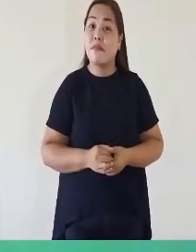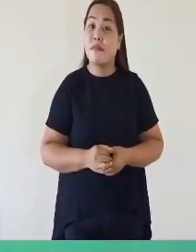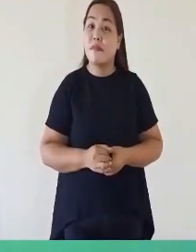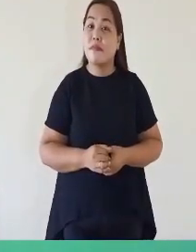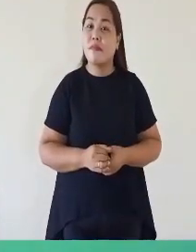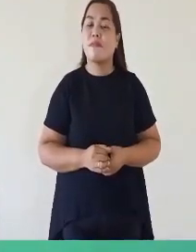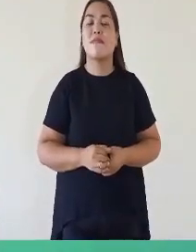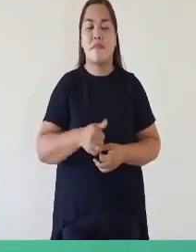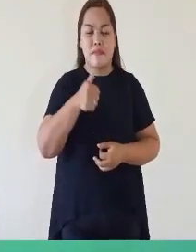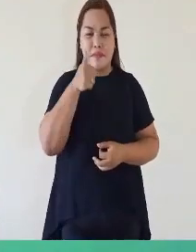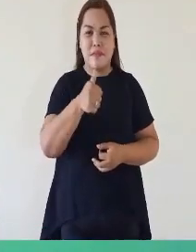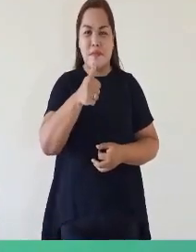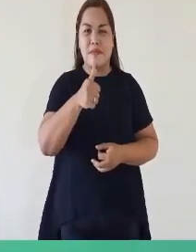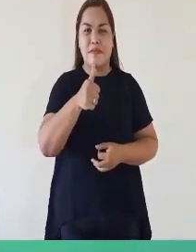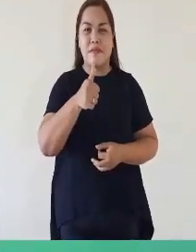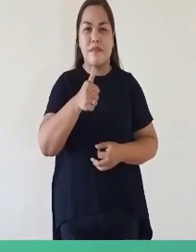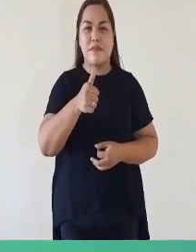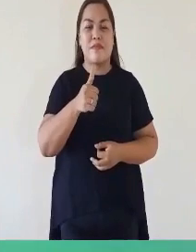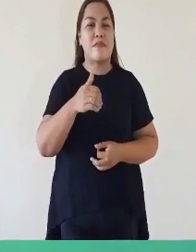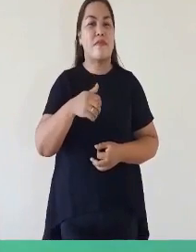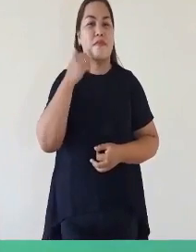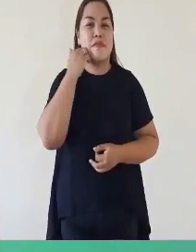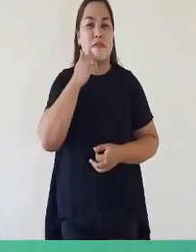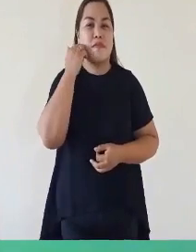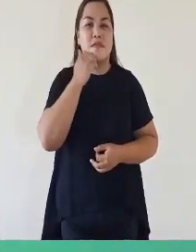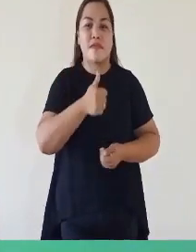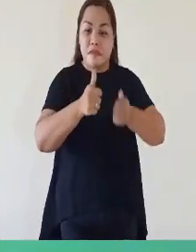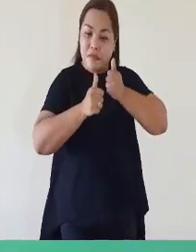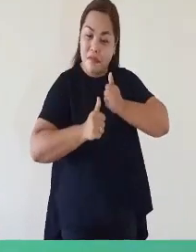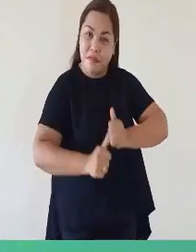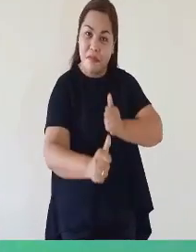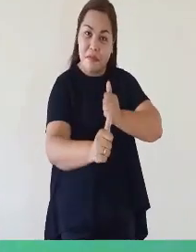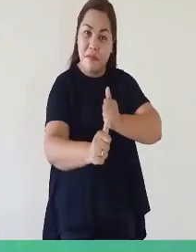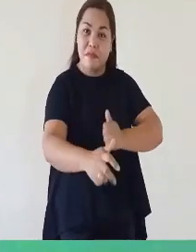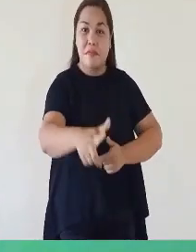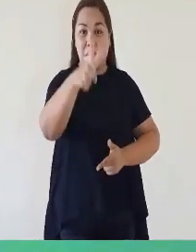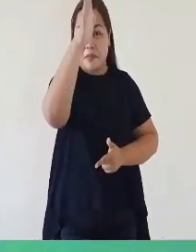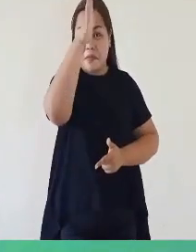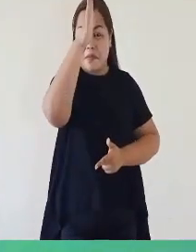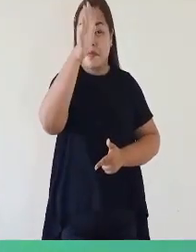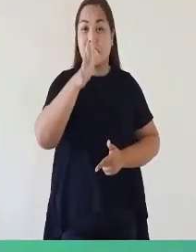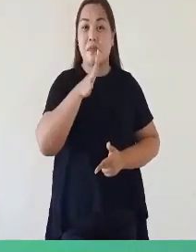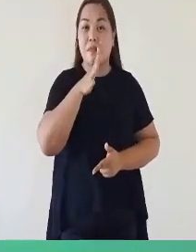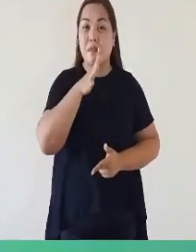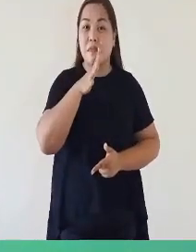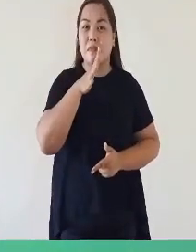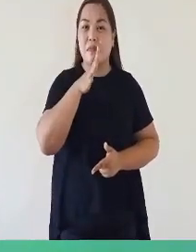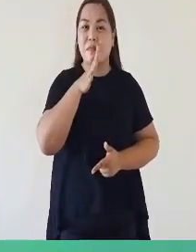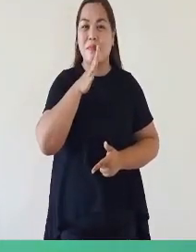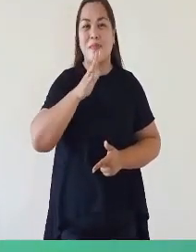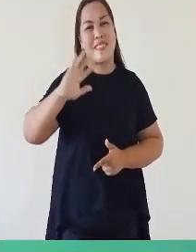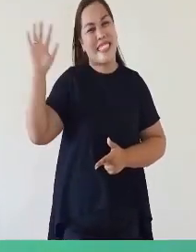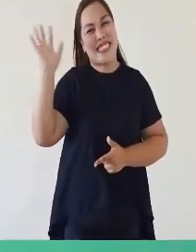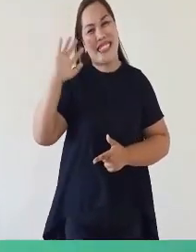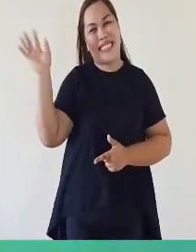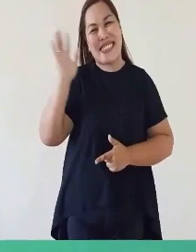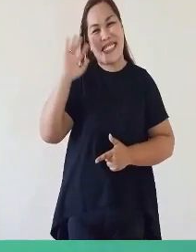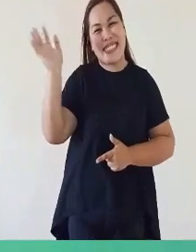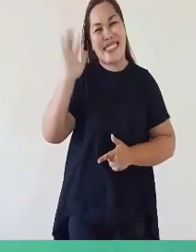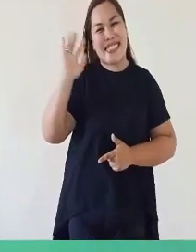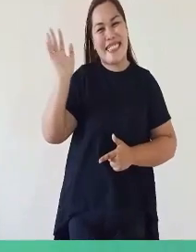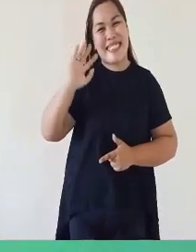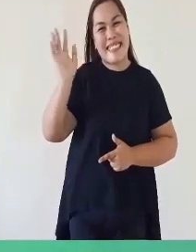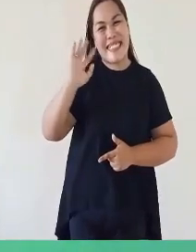Tama Hugaliin Sumunod Sa mga utos Ng ating mga magulang Hanggang sa muli